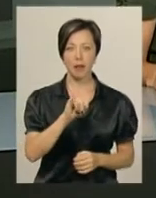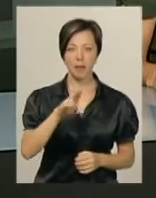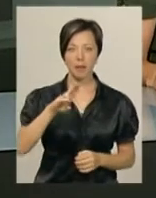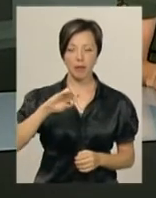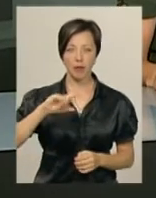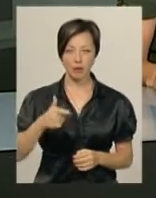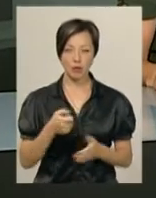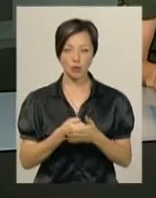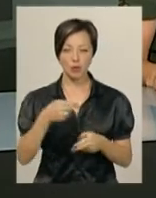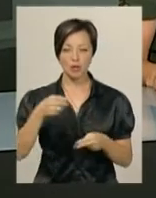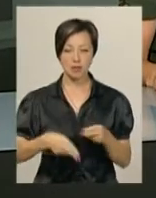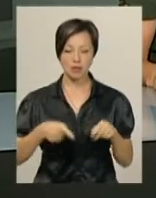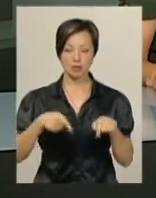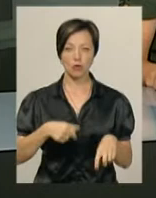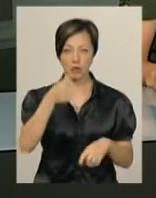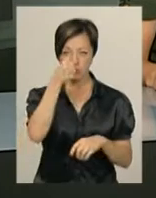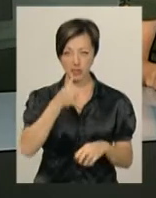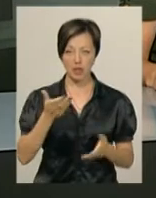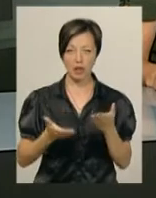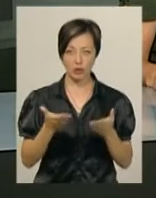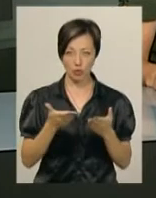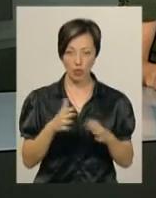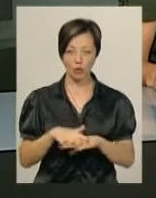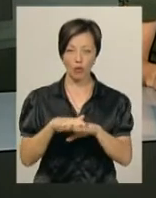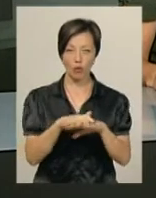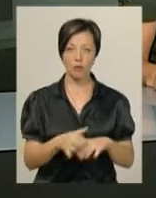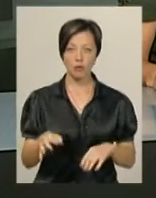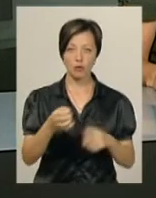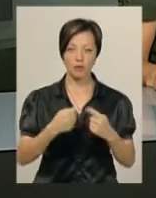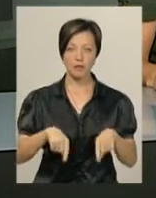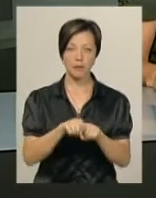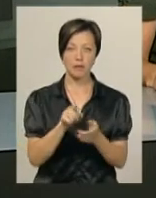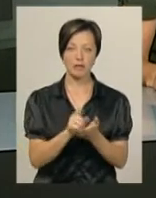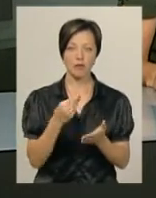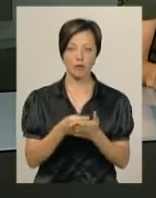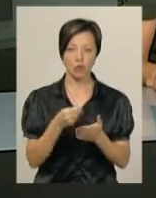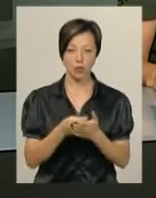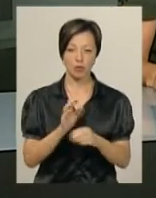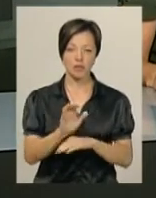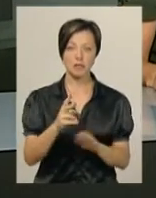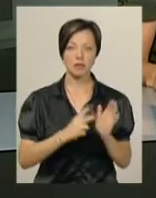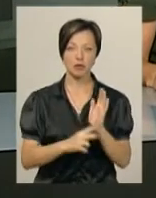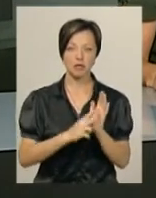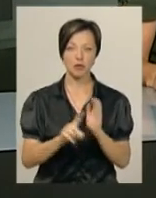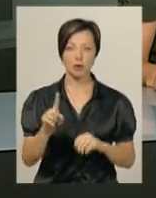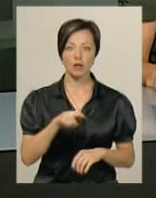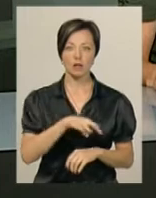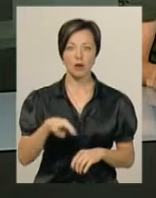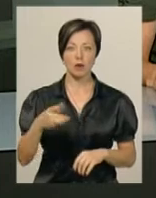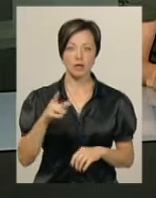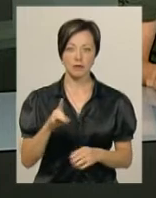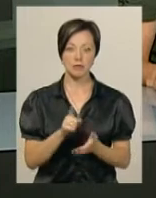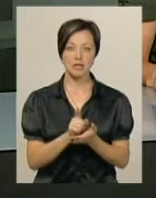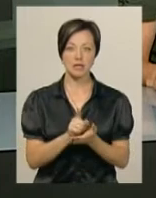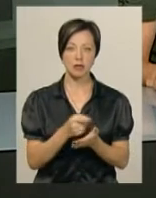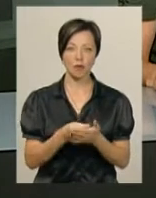області отримають до кінця цього місяця, якщо на рахунки обласного відділення пенсійного фонду надійде 71 мільйон гривень